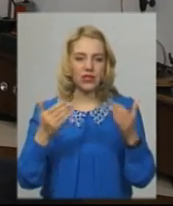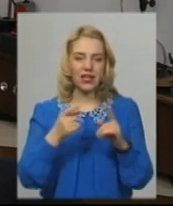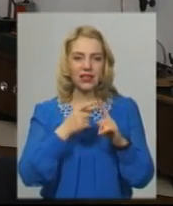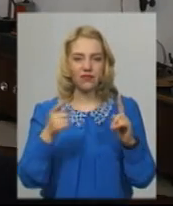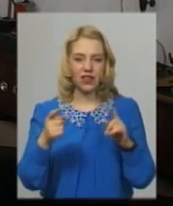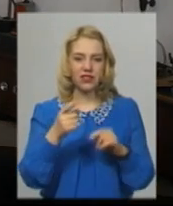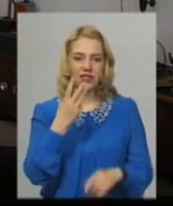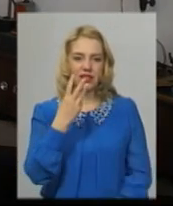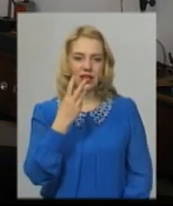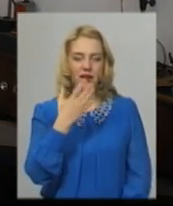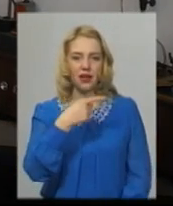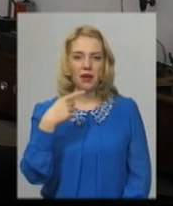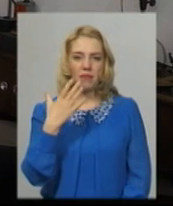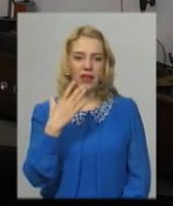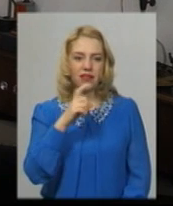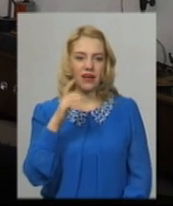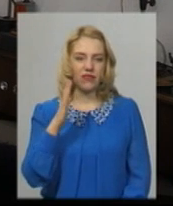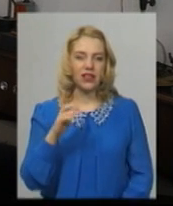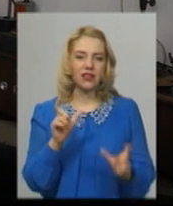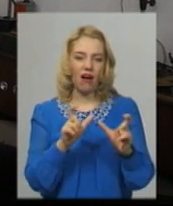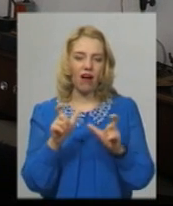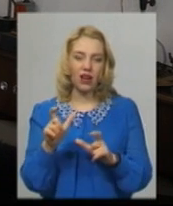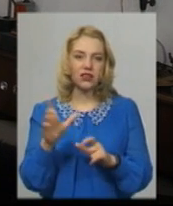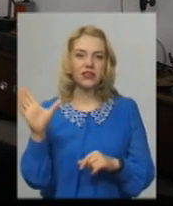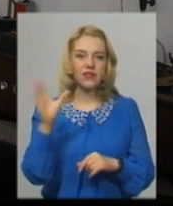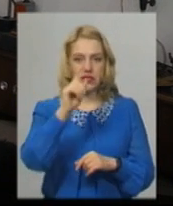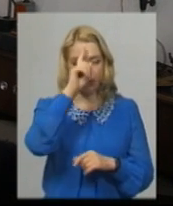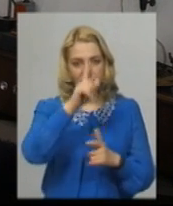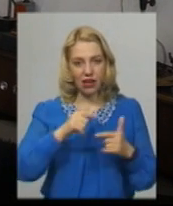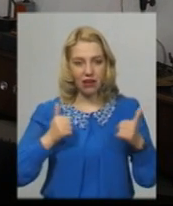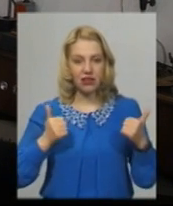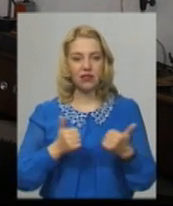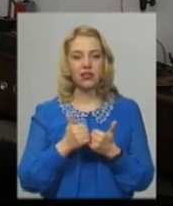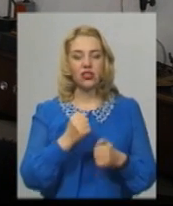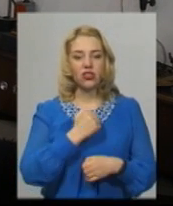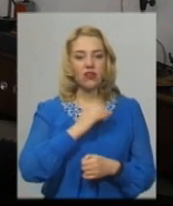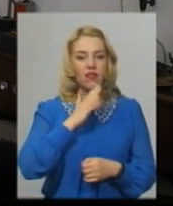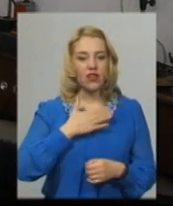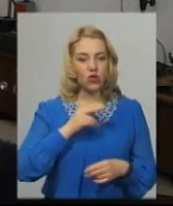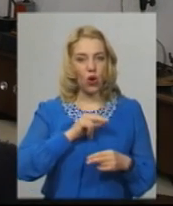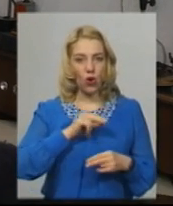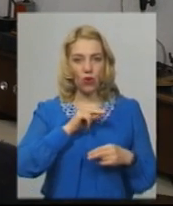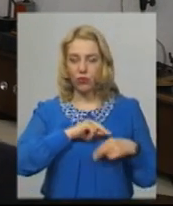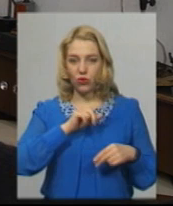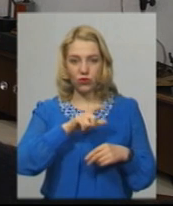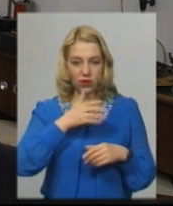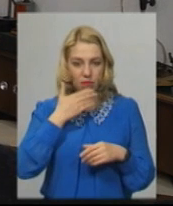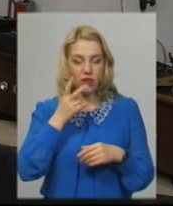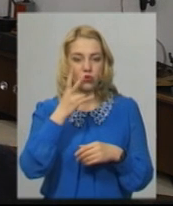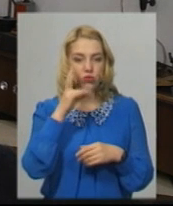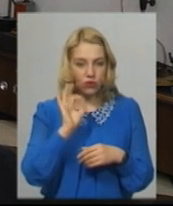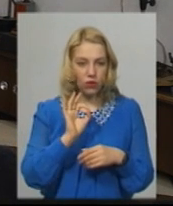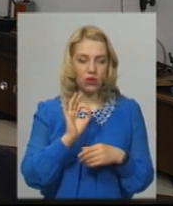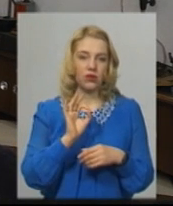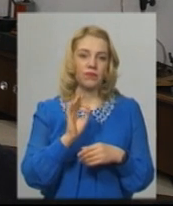Карантин зараз у нашій країні і, на жаль, наш музей не працює. Але поміж тим, все ж